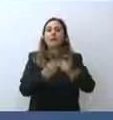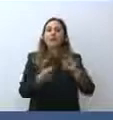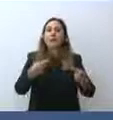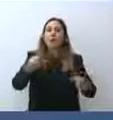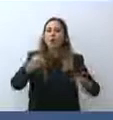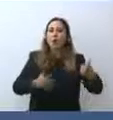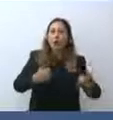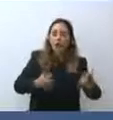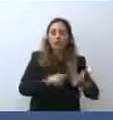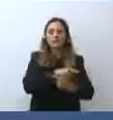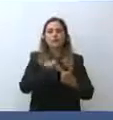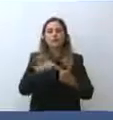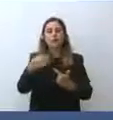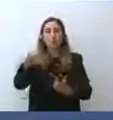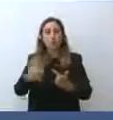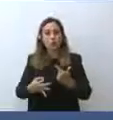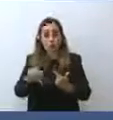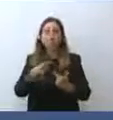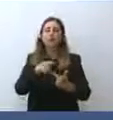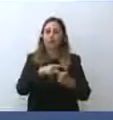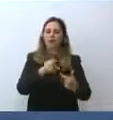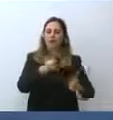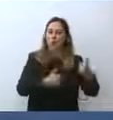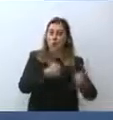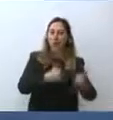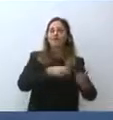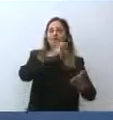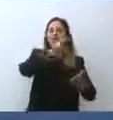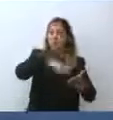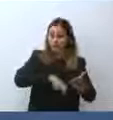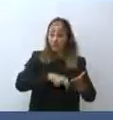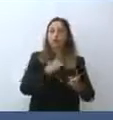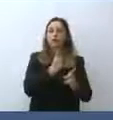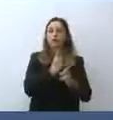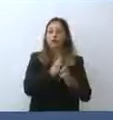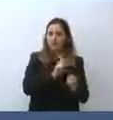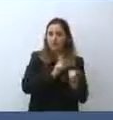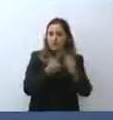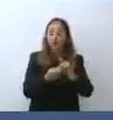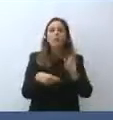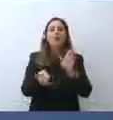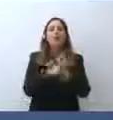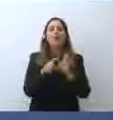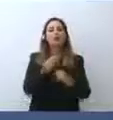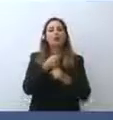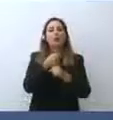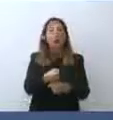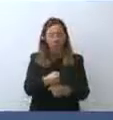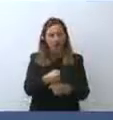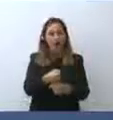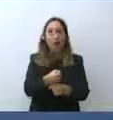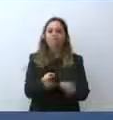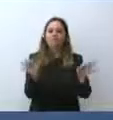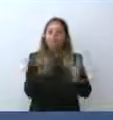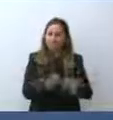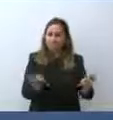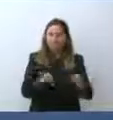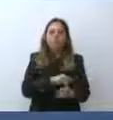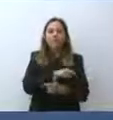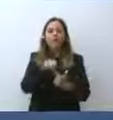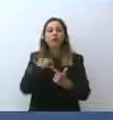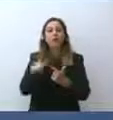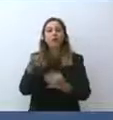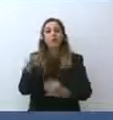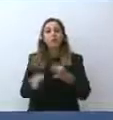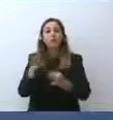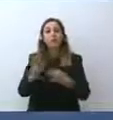fisco sotto forma di leggi delega. La legge sulla giustizia penale